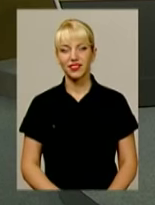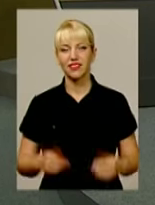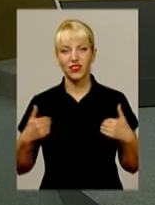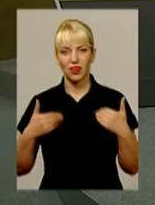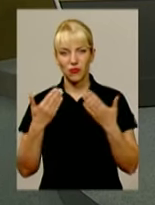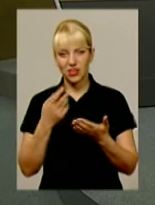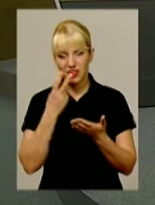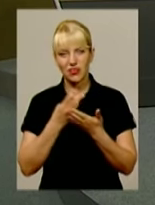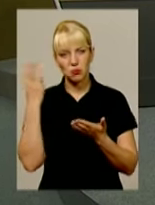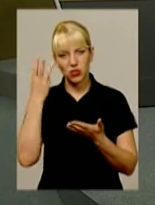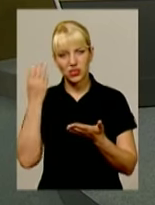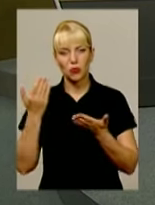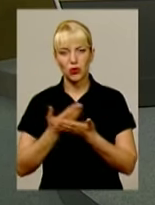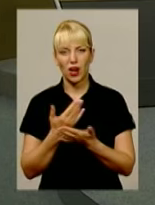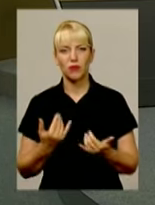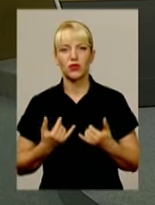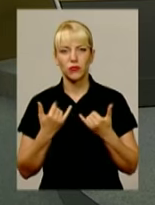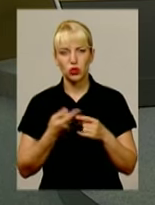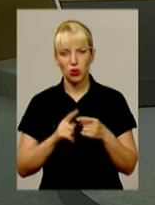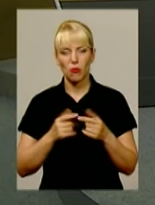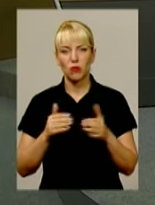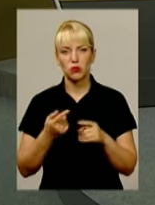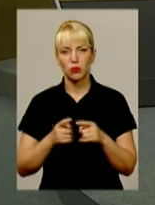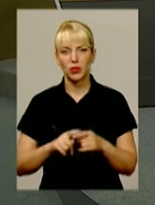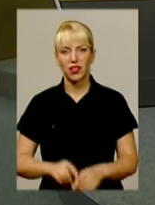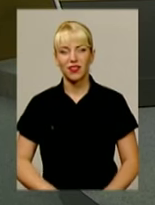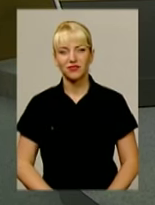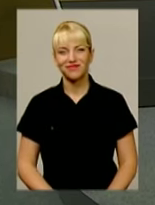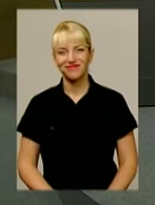Вітаємо вас в ефірі «Подільська панорама» у цьому випуску про таке.